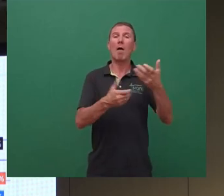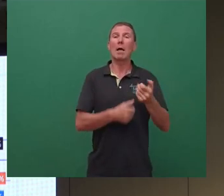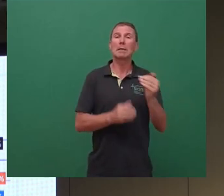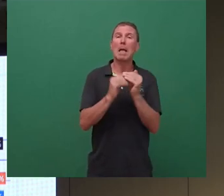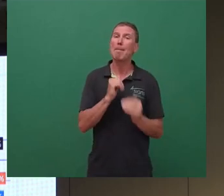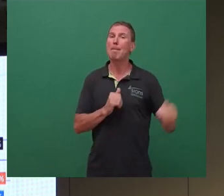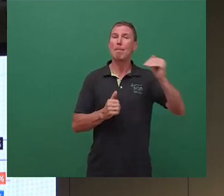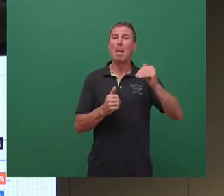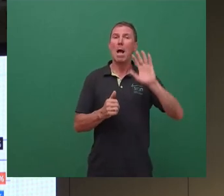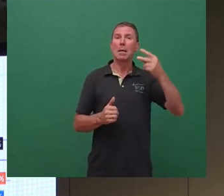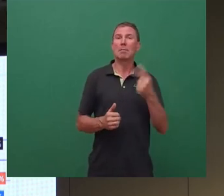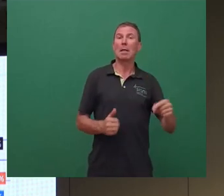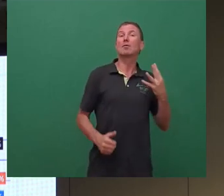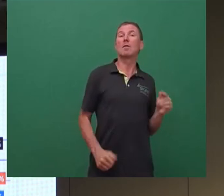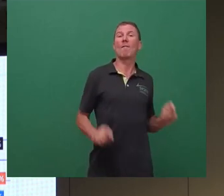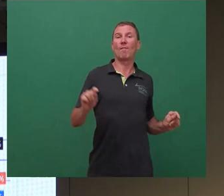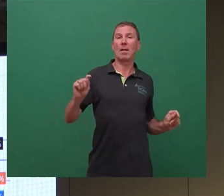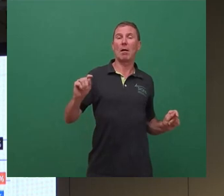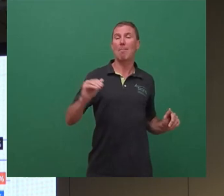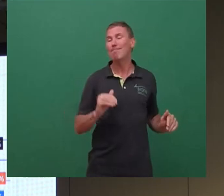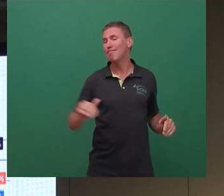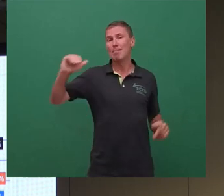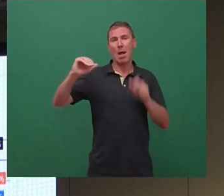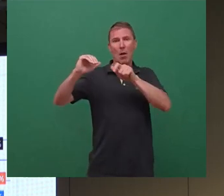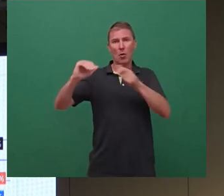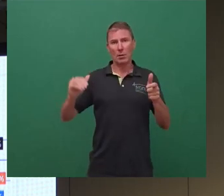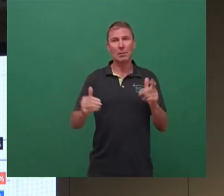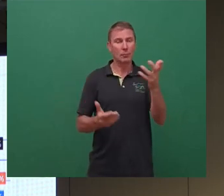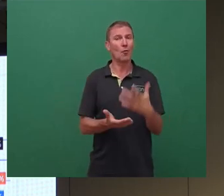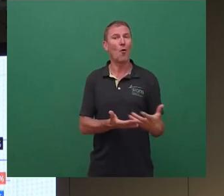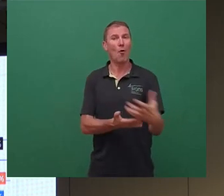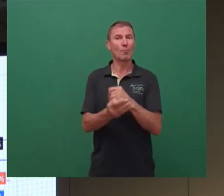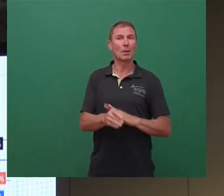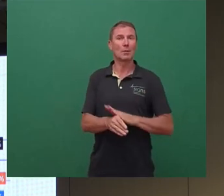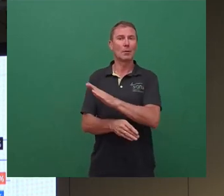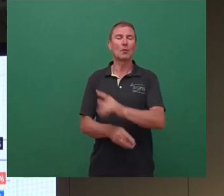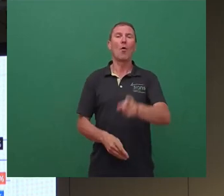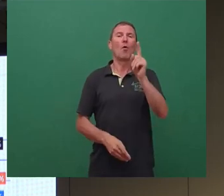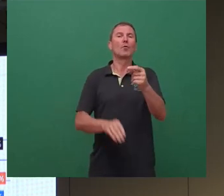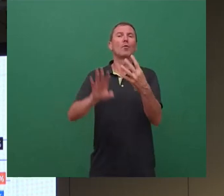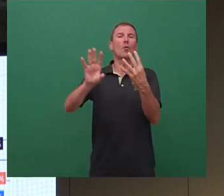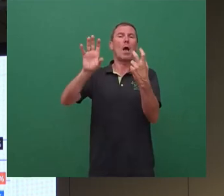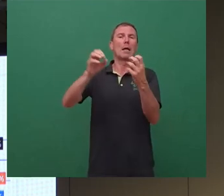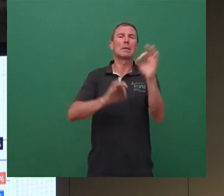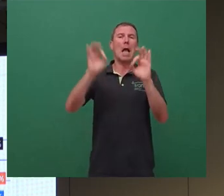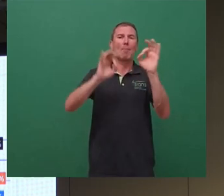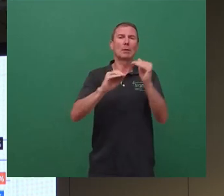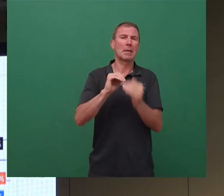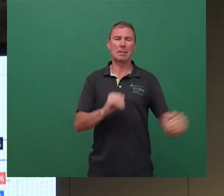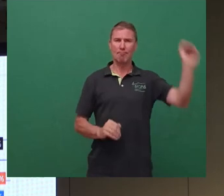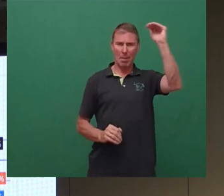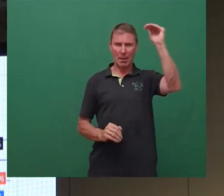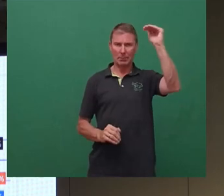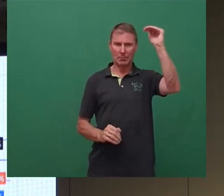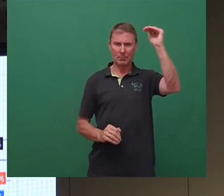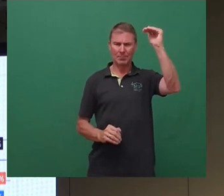2004. Das sieht man auch an dem Umsatzanstieg auf 189 Prozent. Allein